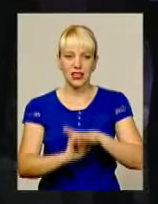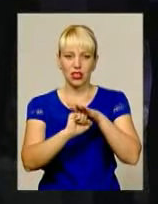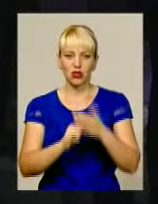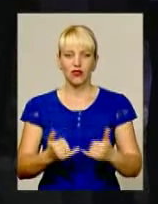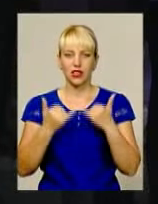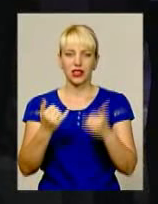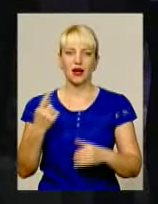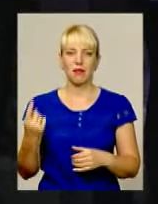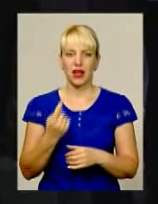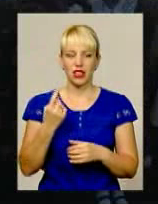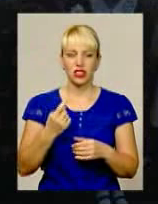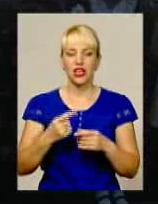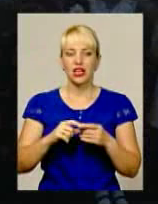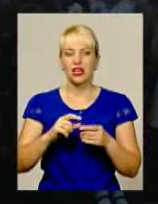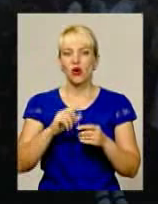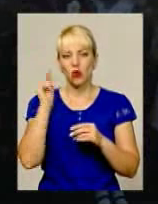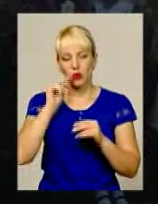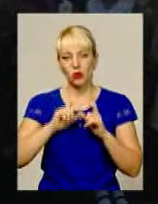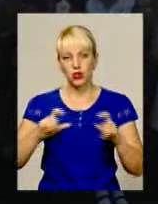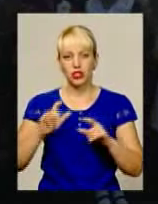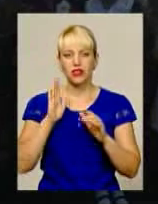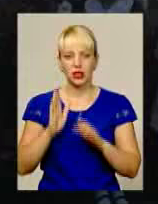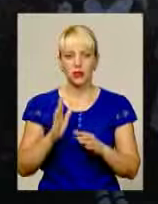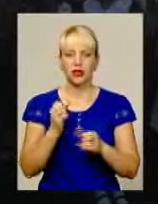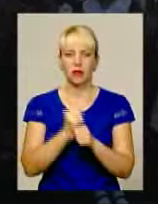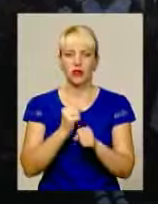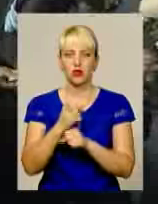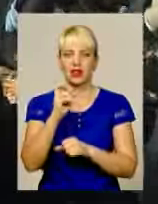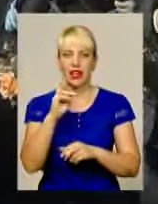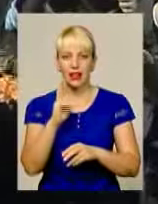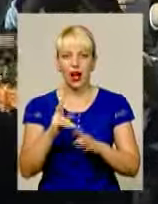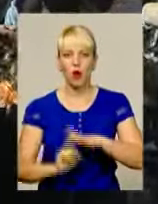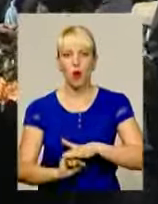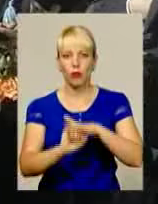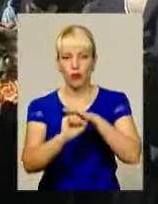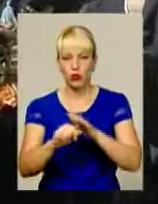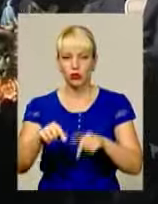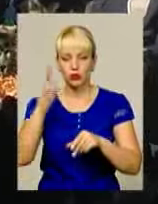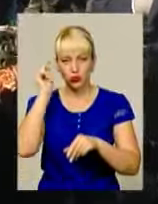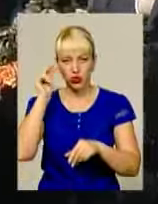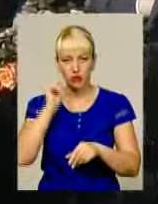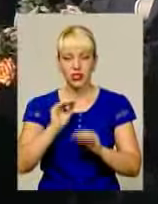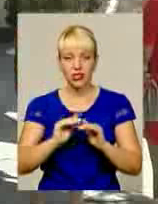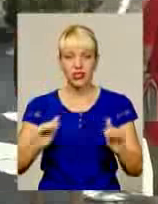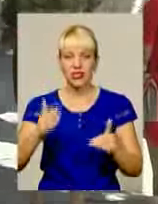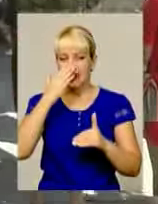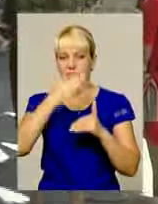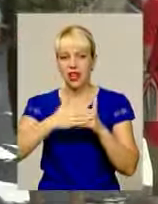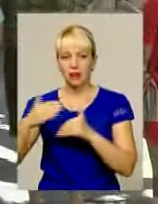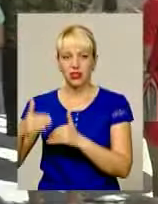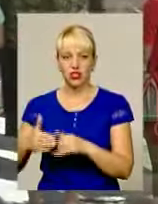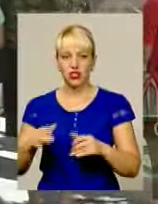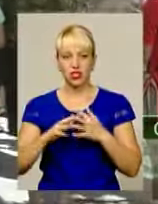тутешніх учнів. Тому відтепер працюватиме у статусі опорної. Тут навчатимуться школярі з найближчих сіл. У нас